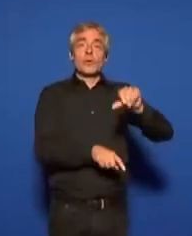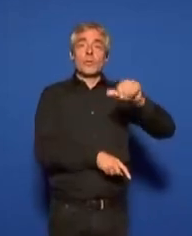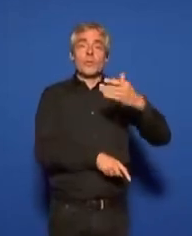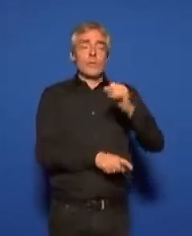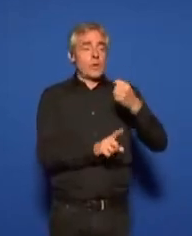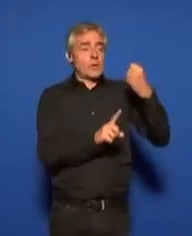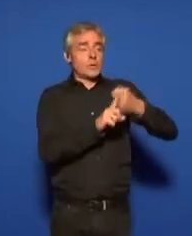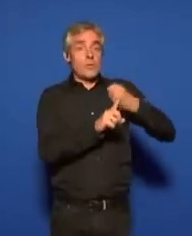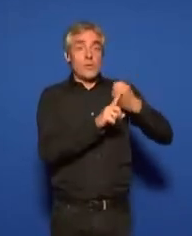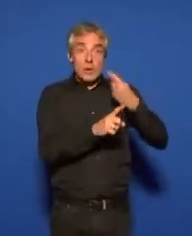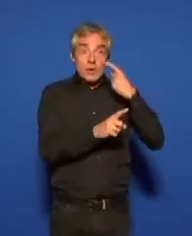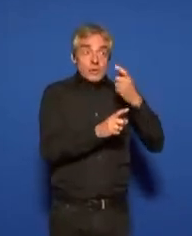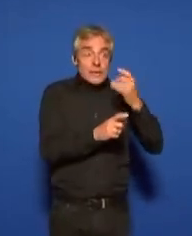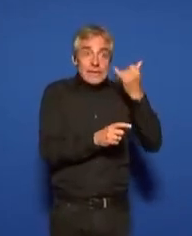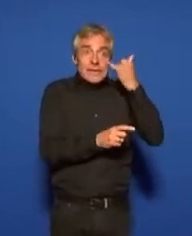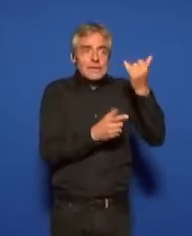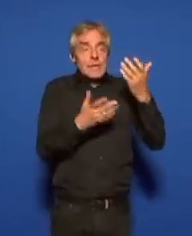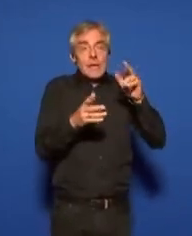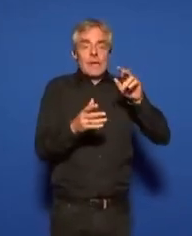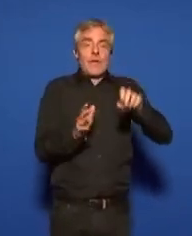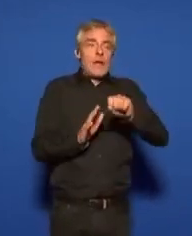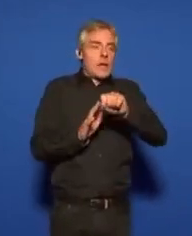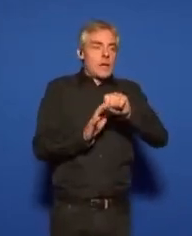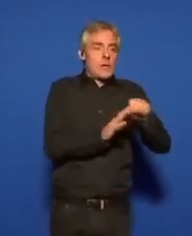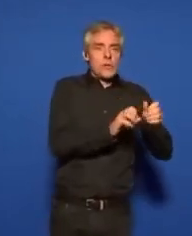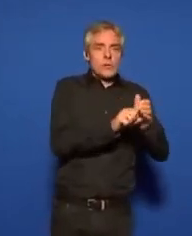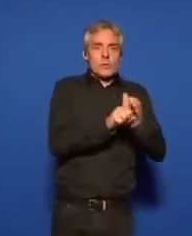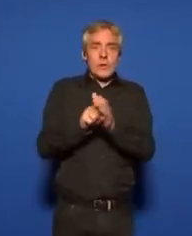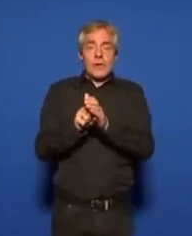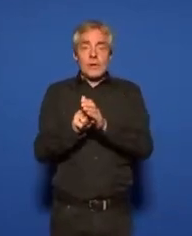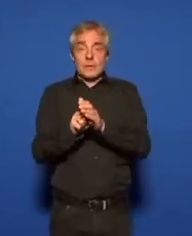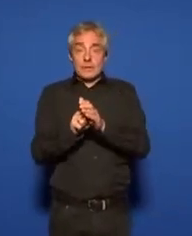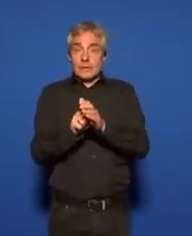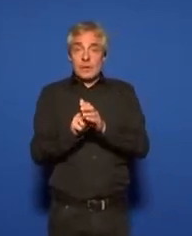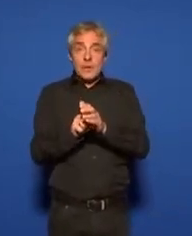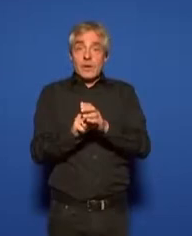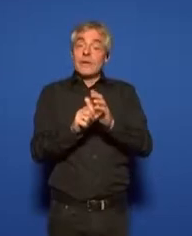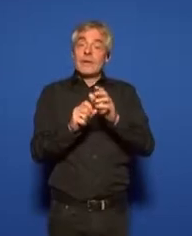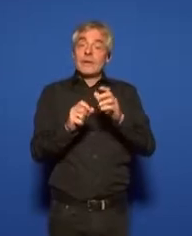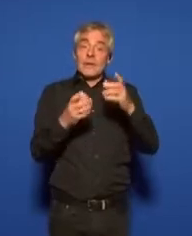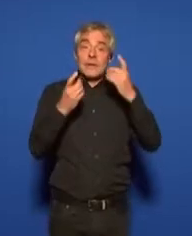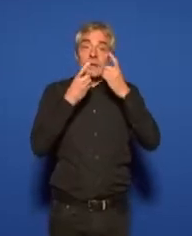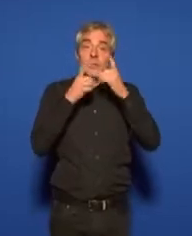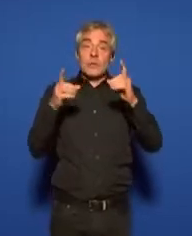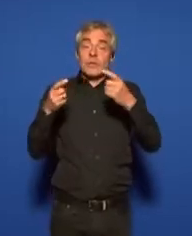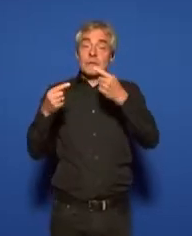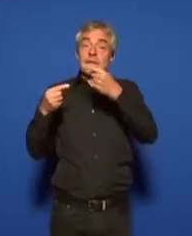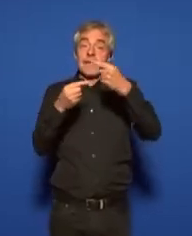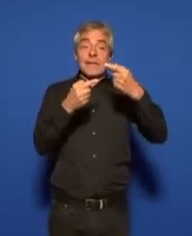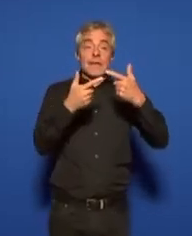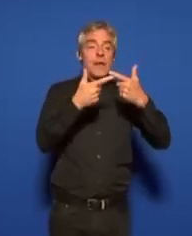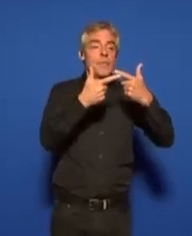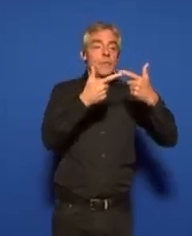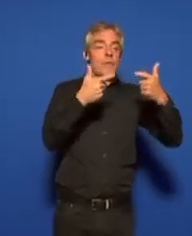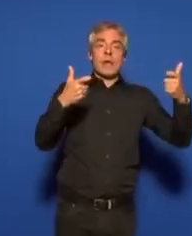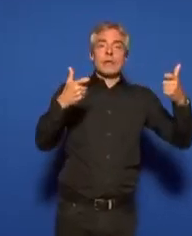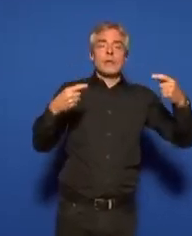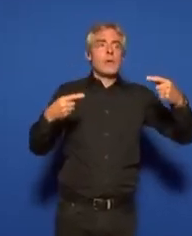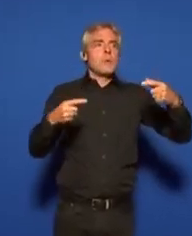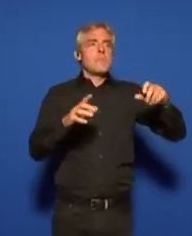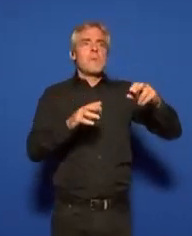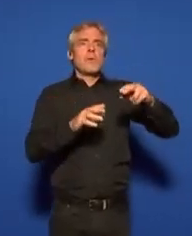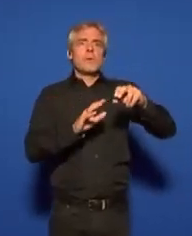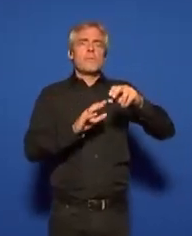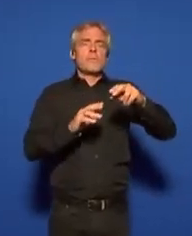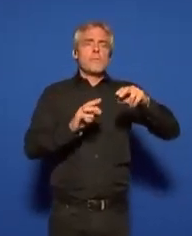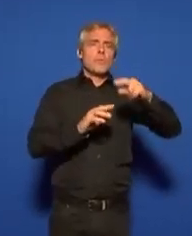'a dit, se battent autour de cette idée que la démocratie, c'est le pluralisme. Et ça n'est pas l'affrontement d'un noir